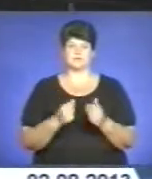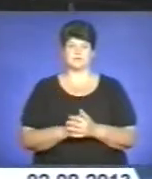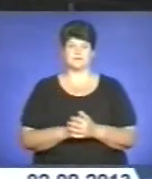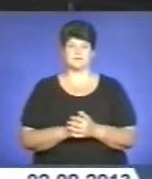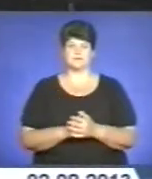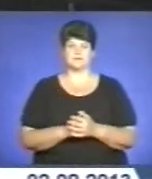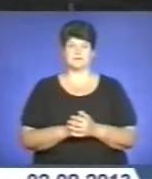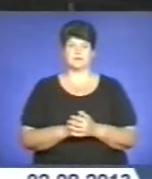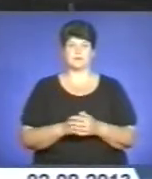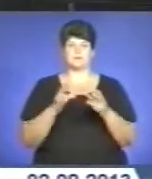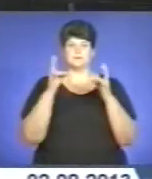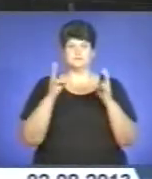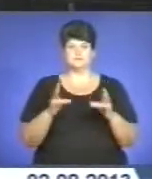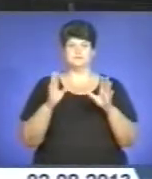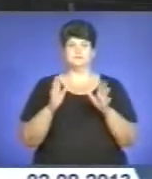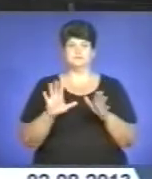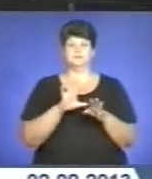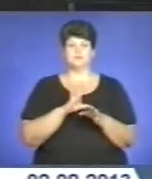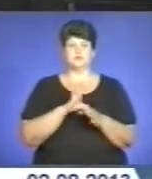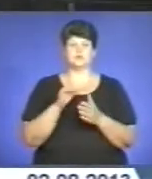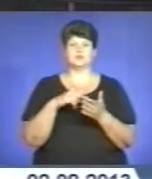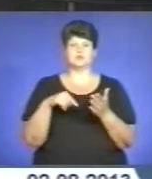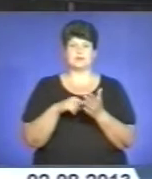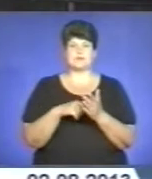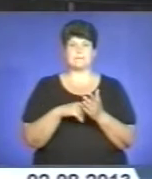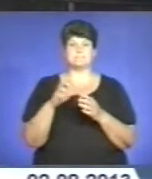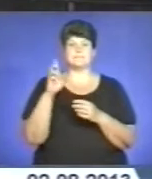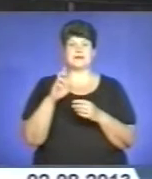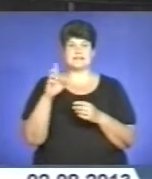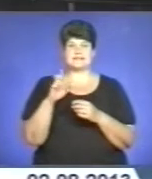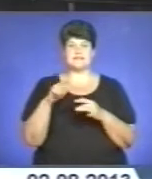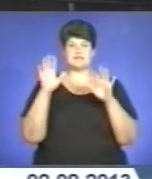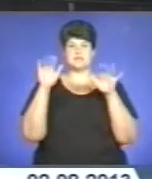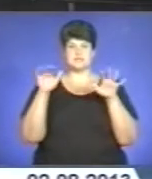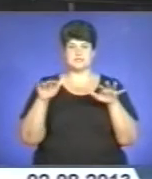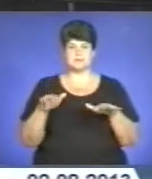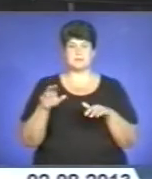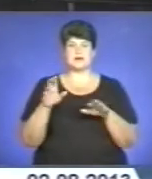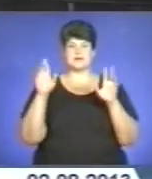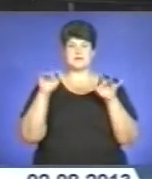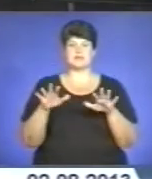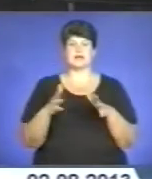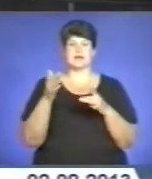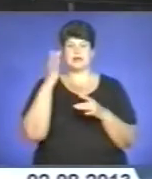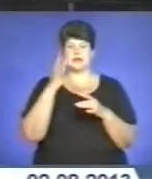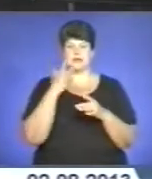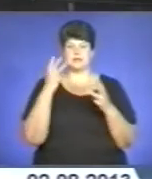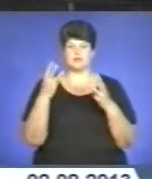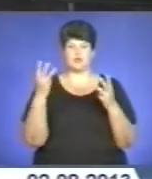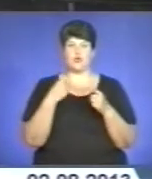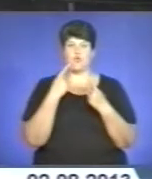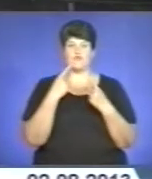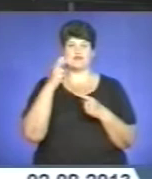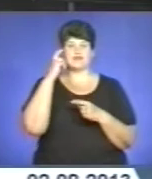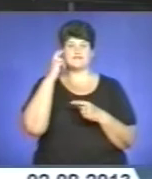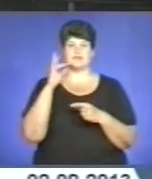Стихійні лиха, що заскочили столицю за півроку, березневі снігопади, паводки та літні пожежі, обговорювали у Київській раді засідання